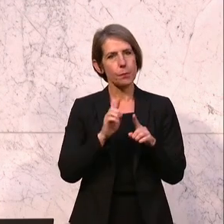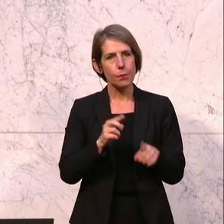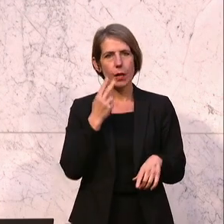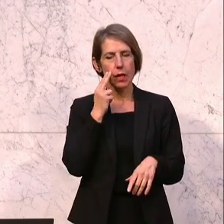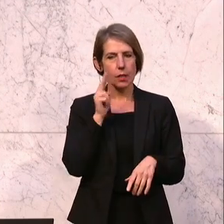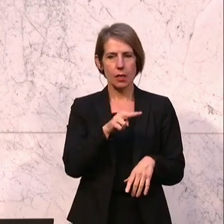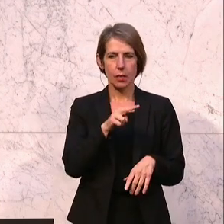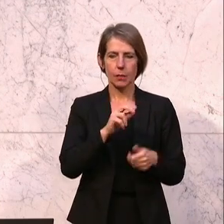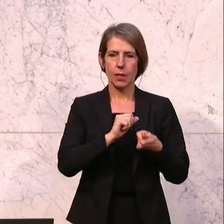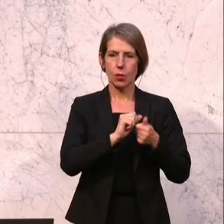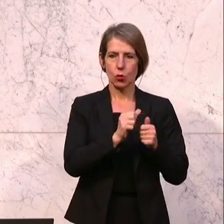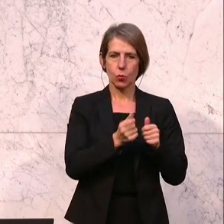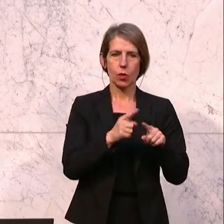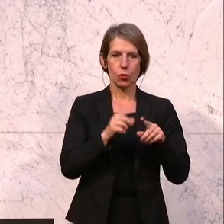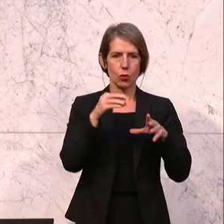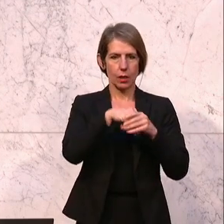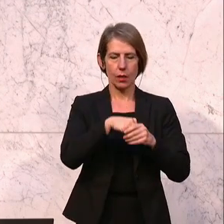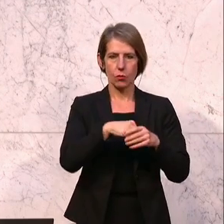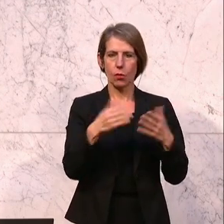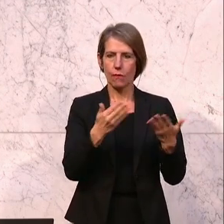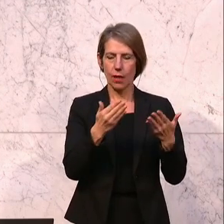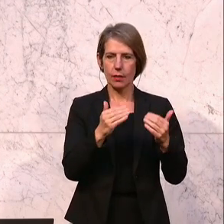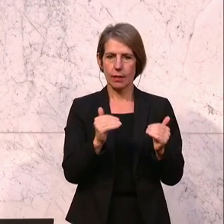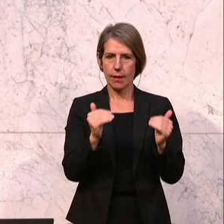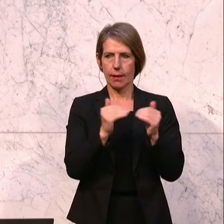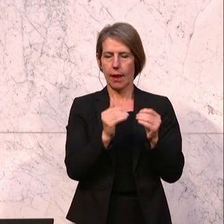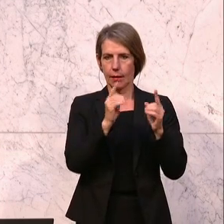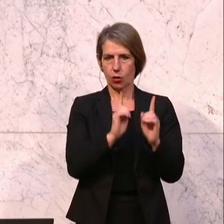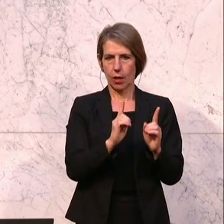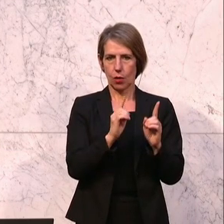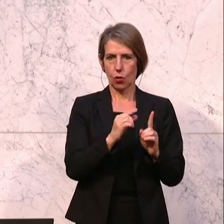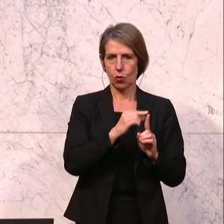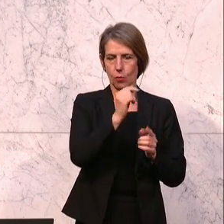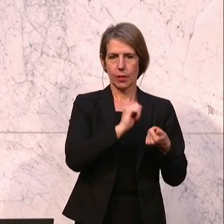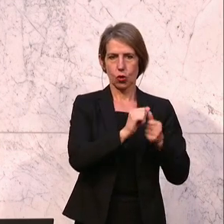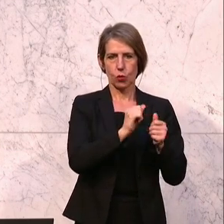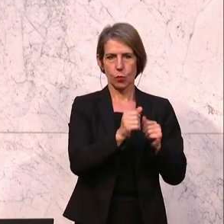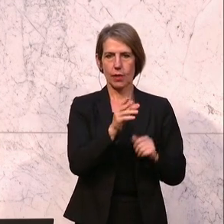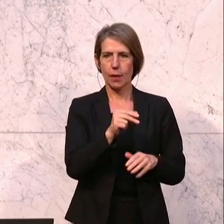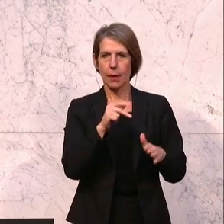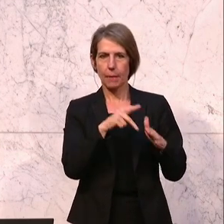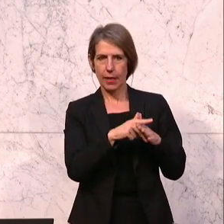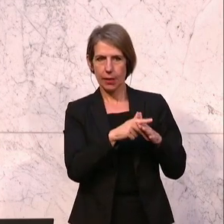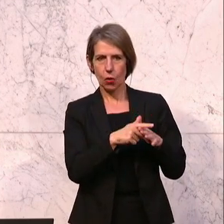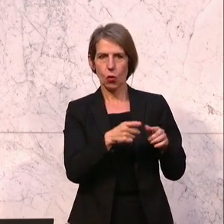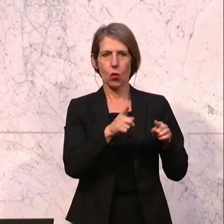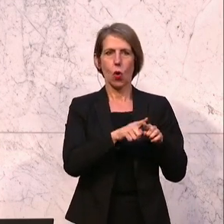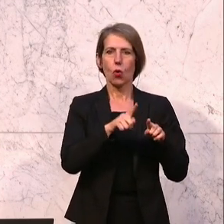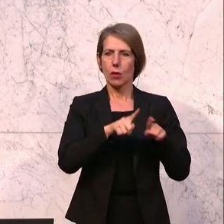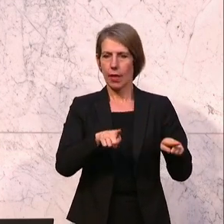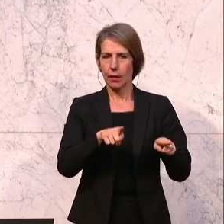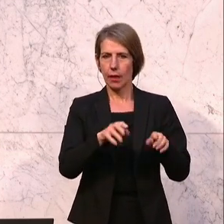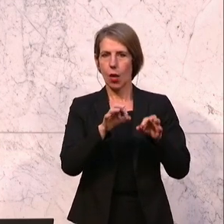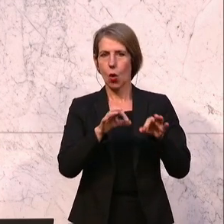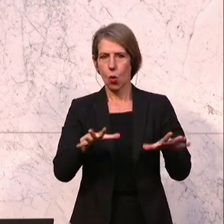Bereich Sport und Inklusion wichtig ist, ist die Gleichstellung von Spitzensportlerinnen mit Behinderungen gegenüber denen ohne Behinderungen.